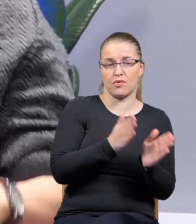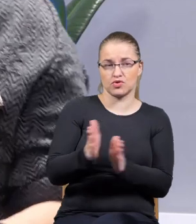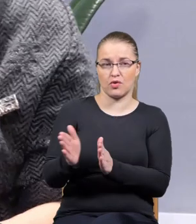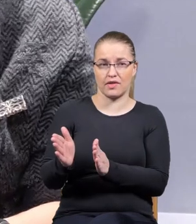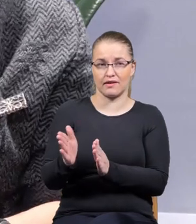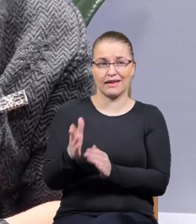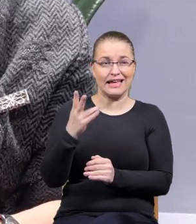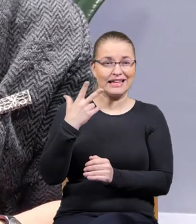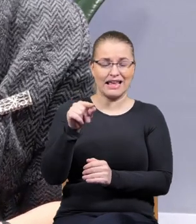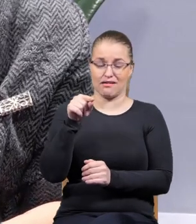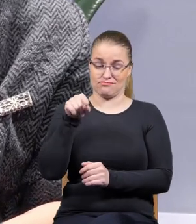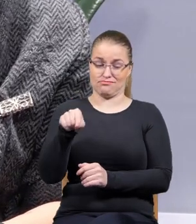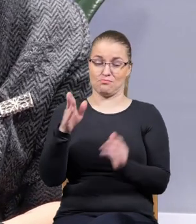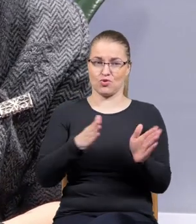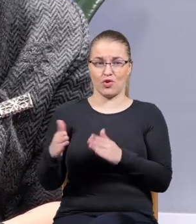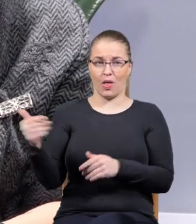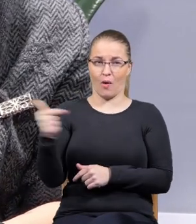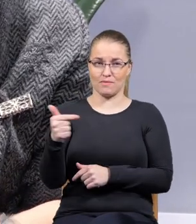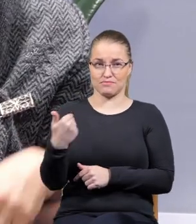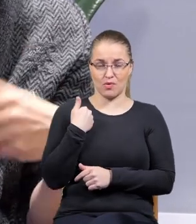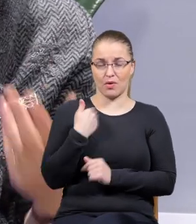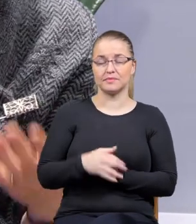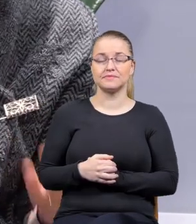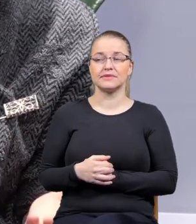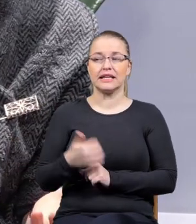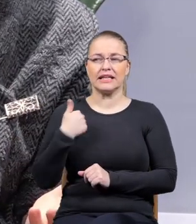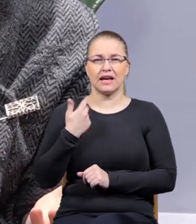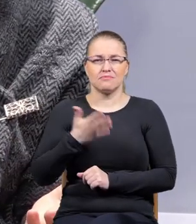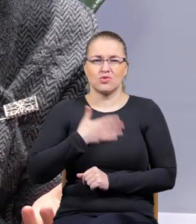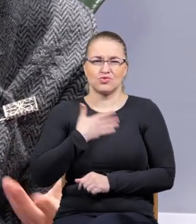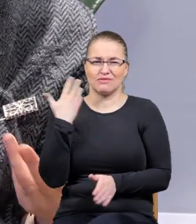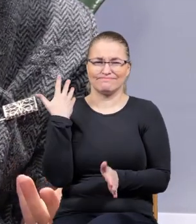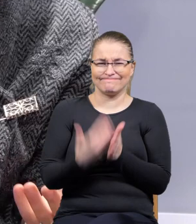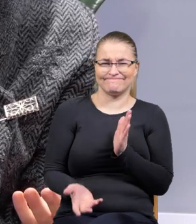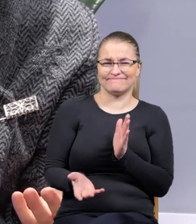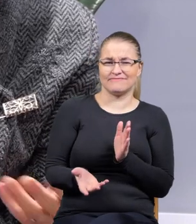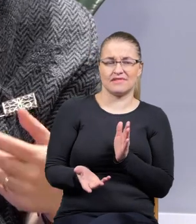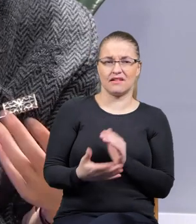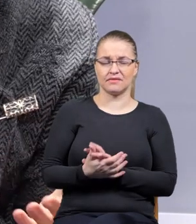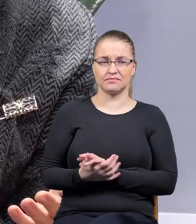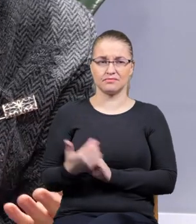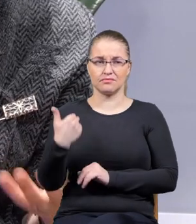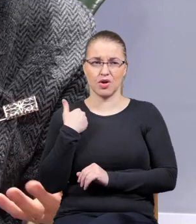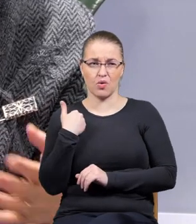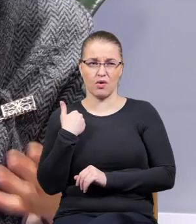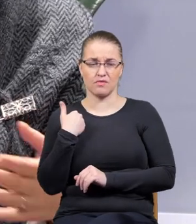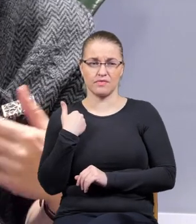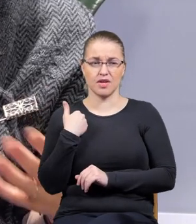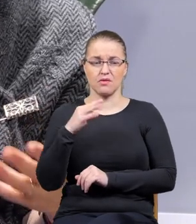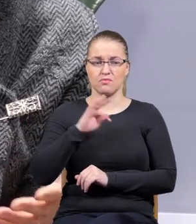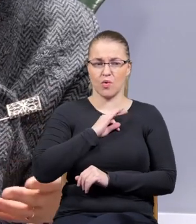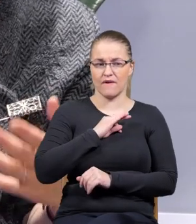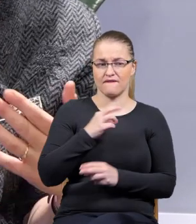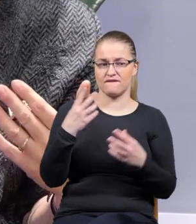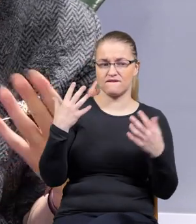obowiązywał. I przez jakiś czas miałam takie poczucie przegranej, że to była taka decyzja w moim wieku wtedy